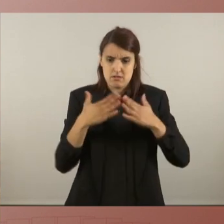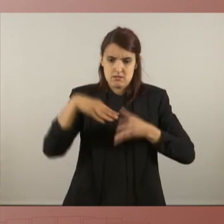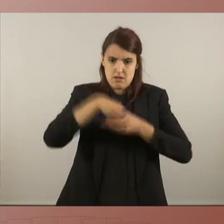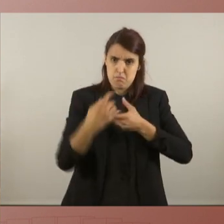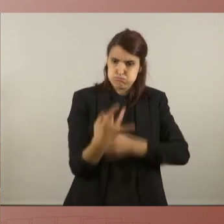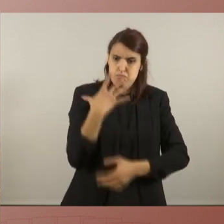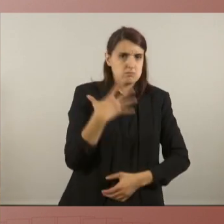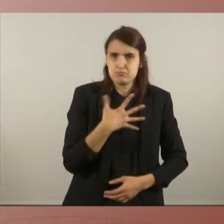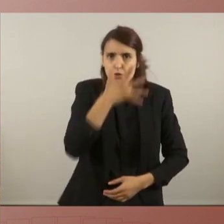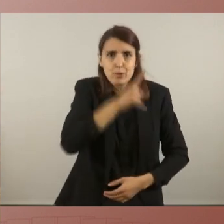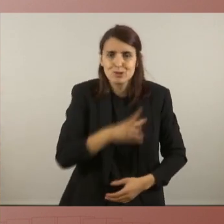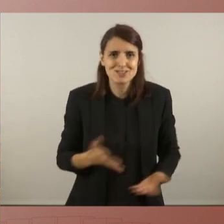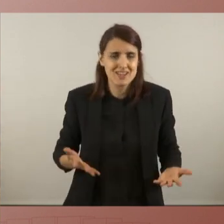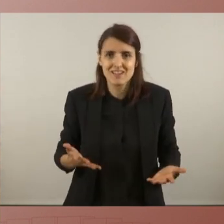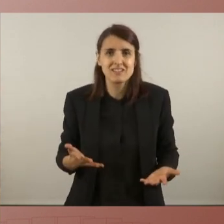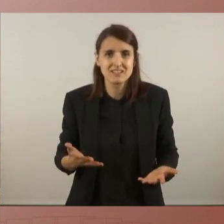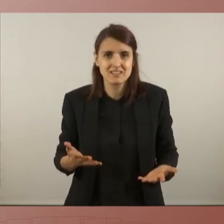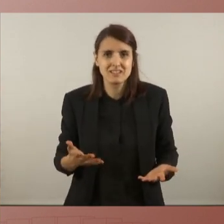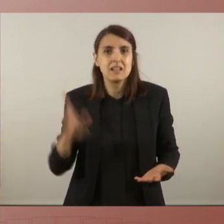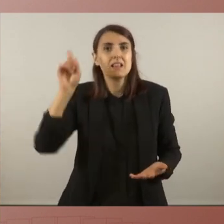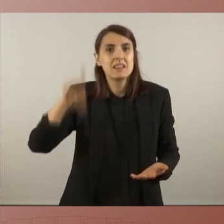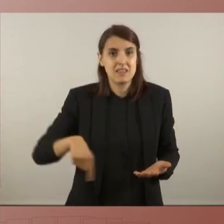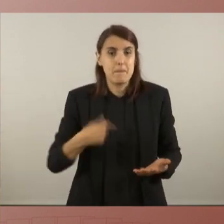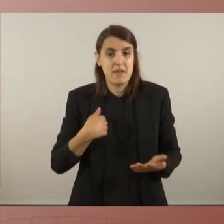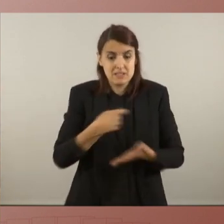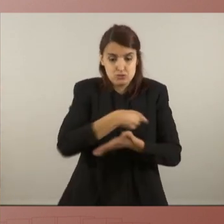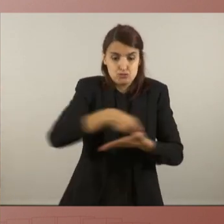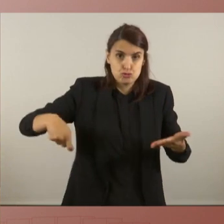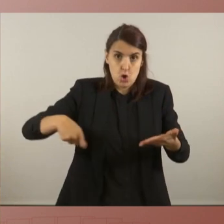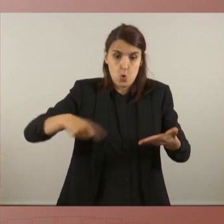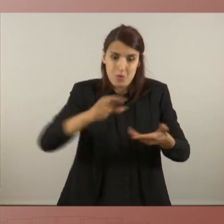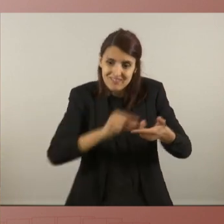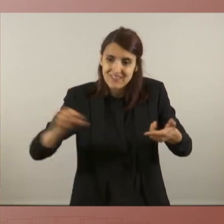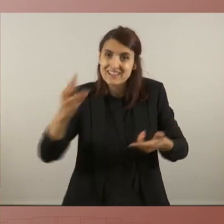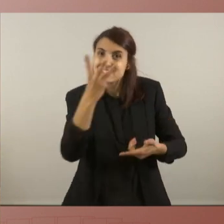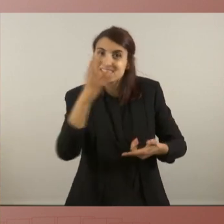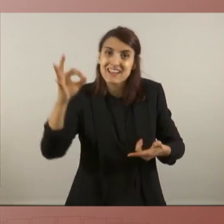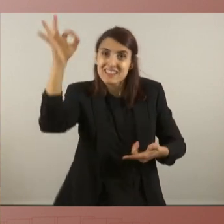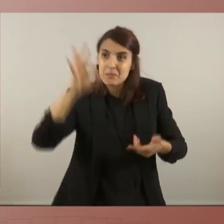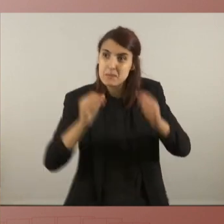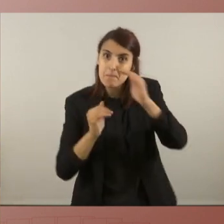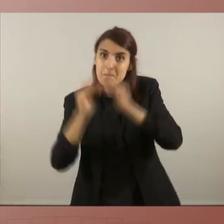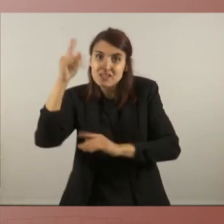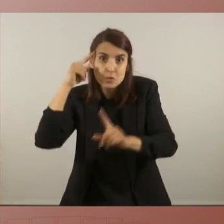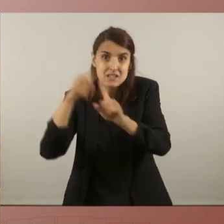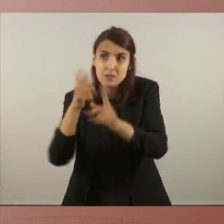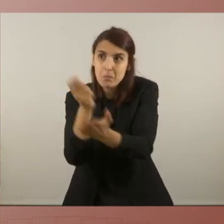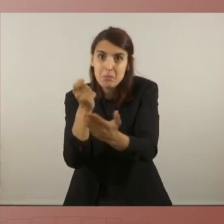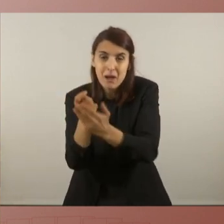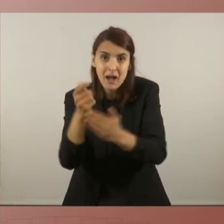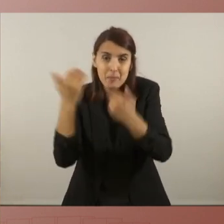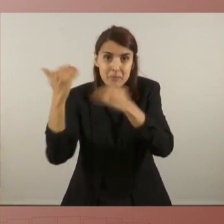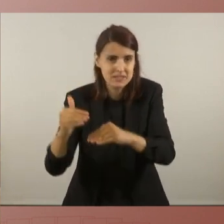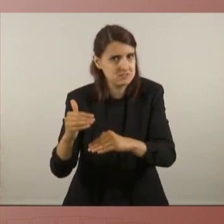cal que ningú hagi de pagar més del 30% del seu sou per fer front a l'habitatge i